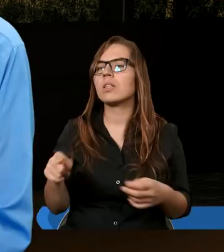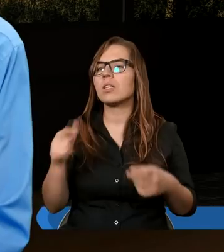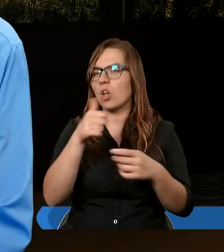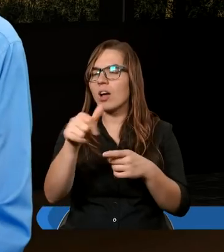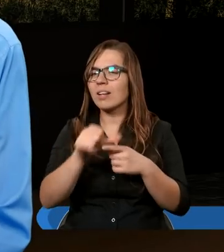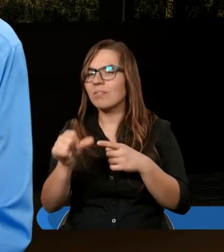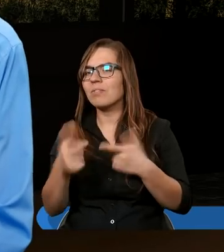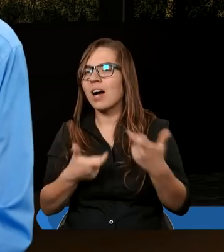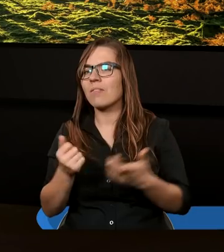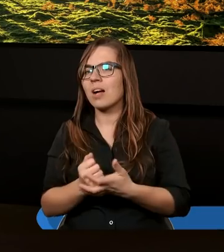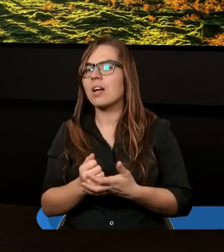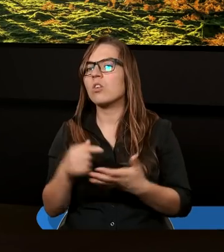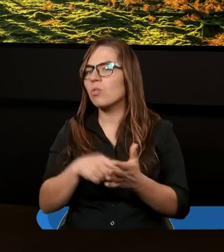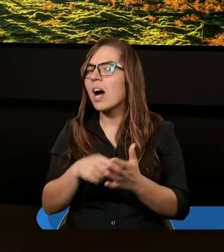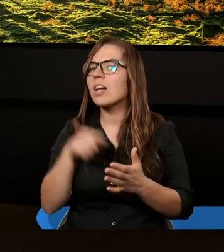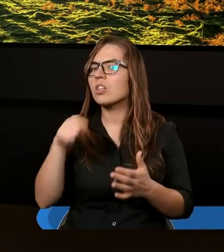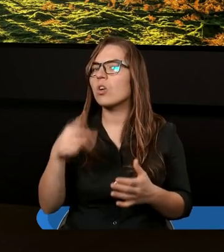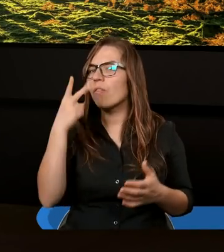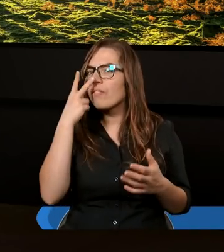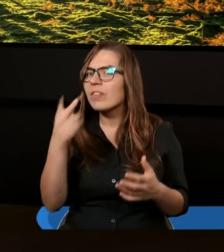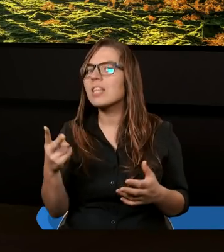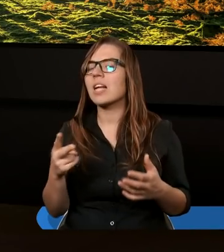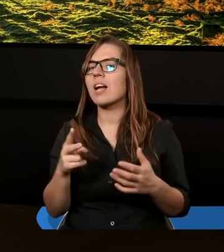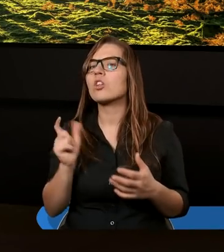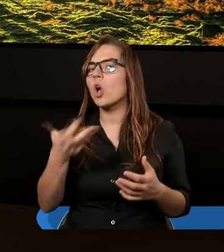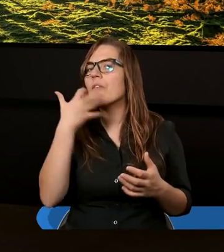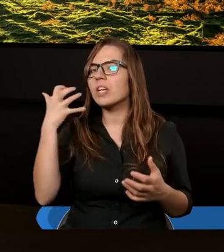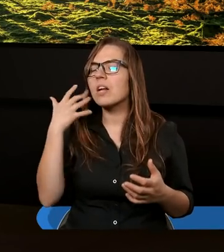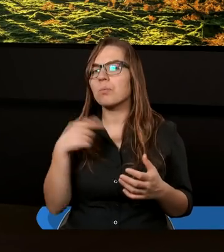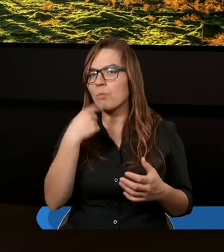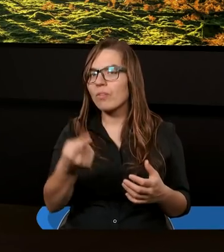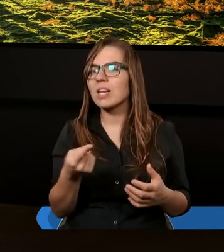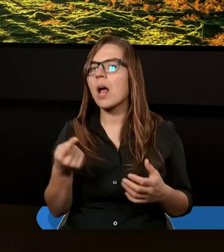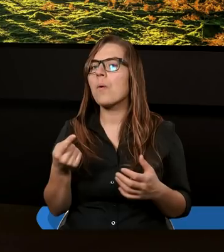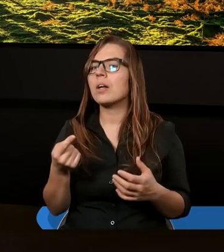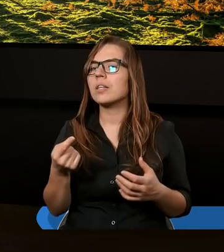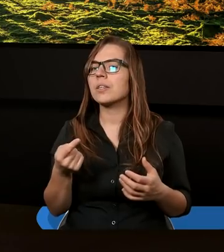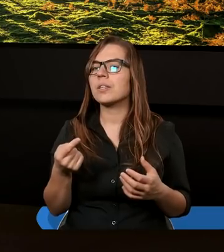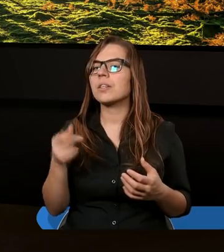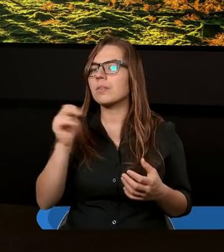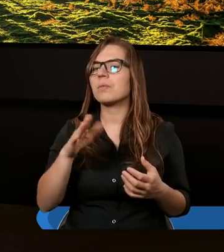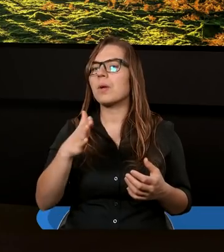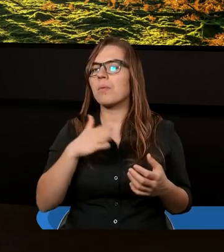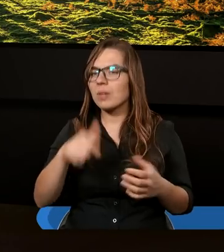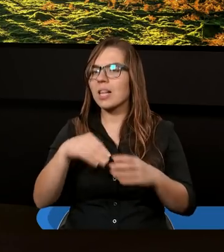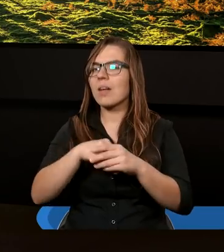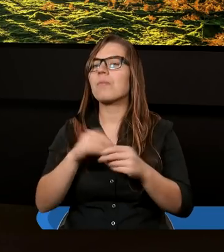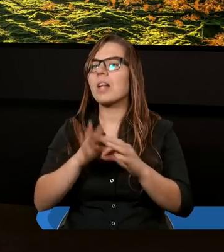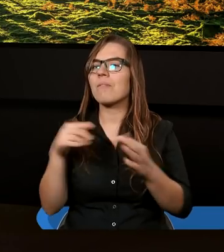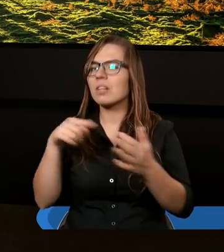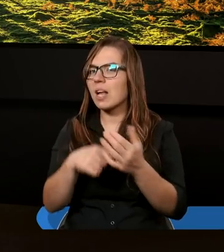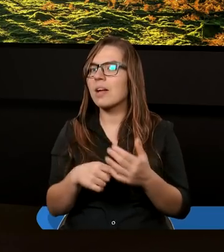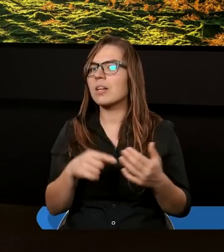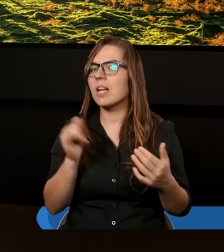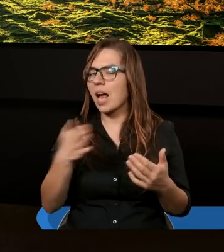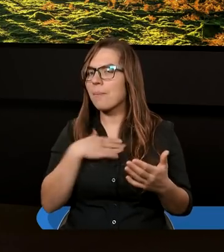stala. No właśnie i tutaj też widać to, o czym wcześniej powiedziałeś, że nawet w tym złym celu,